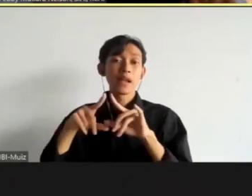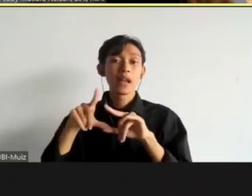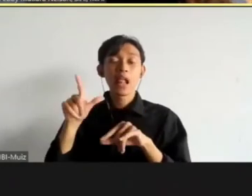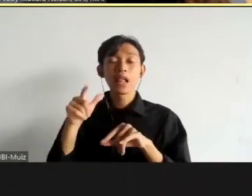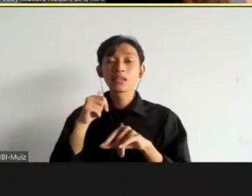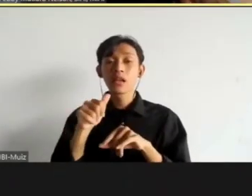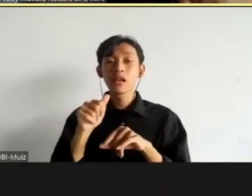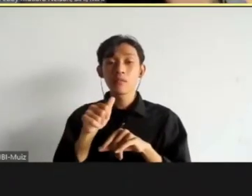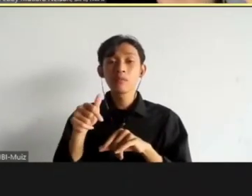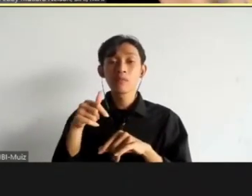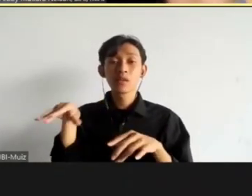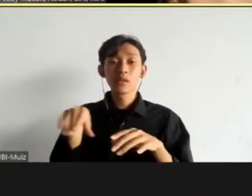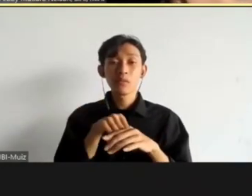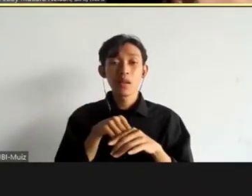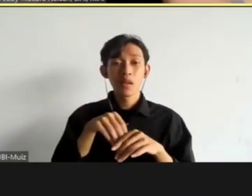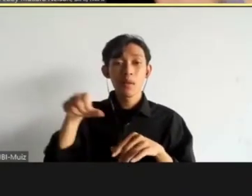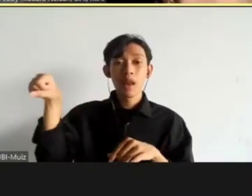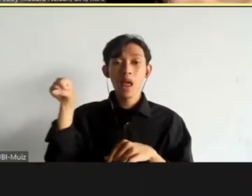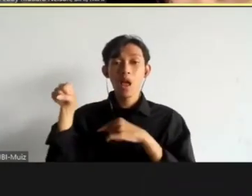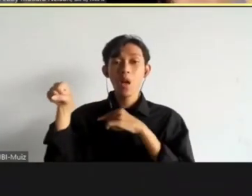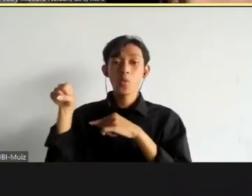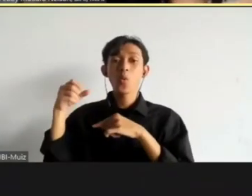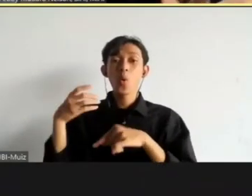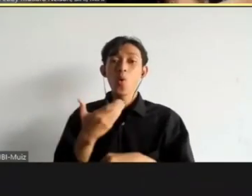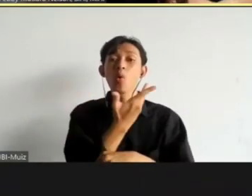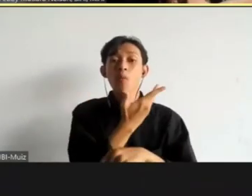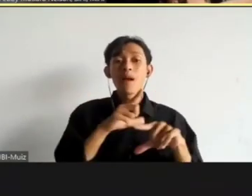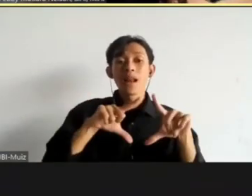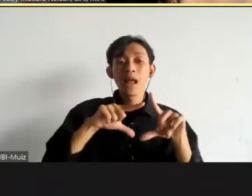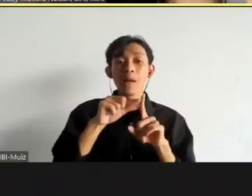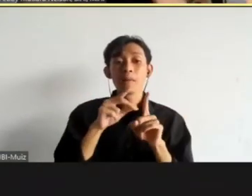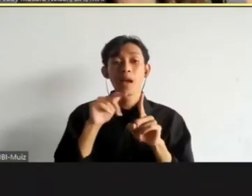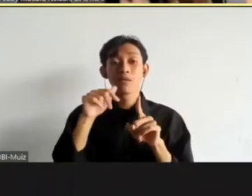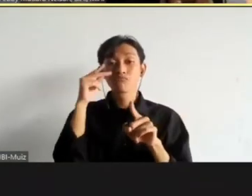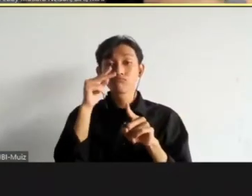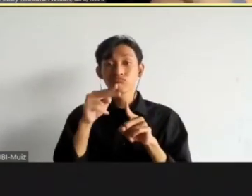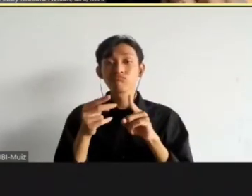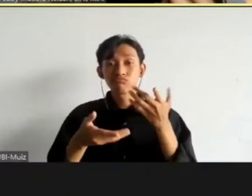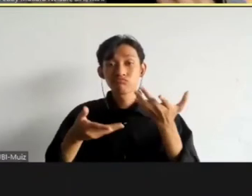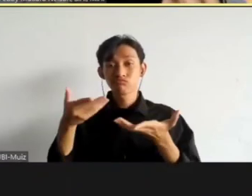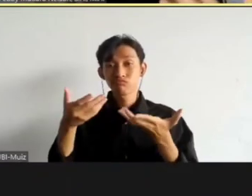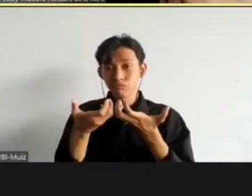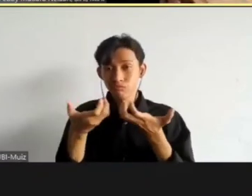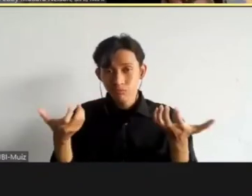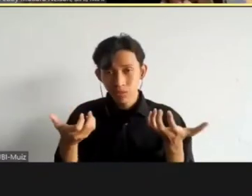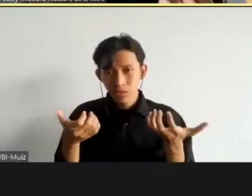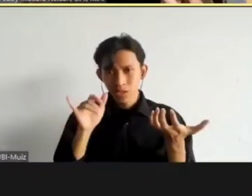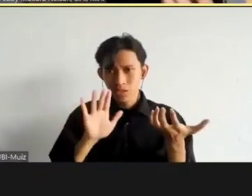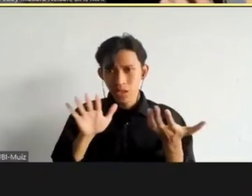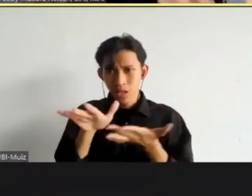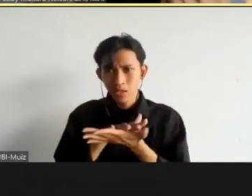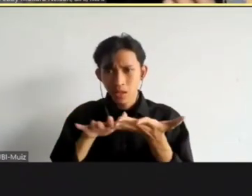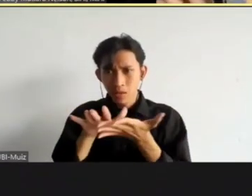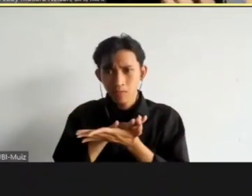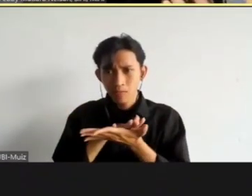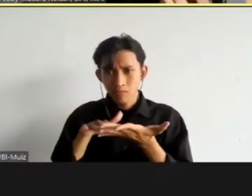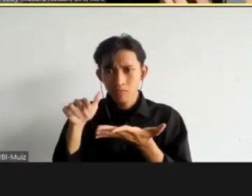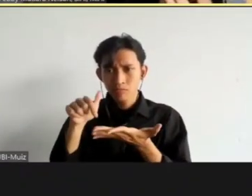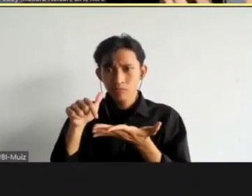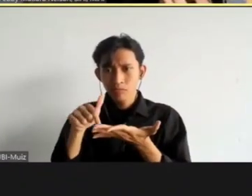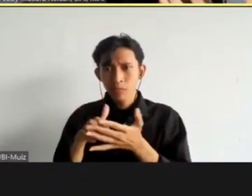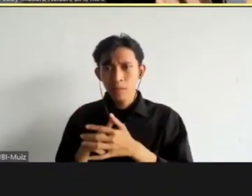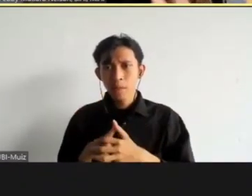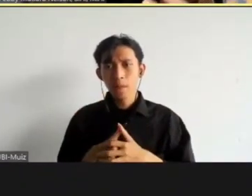dan APH. Nah ini bisa kita lihat perbedaan antara plea bargain dan restoratif justice agar kita tidak tercampur selalu bicara plea bargain, bicara tentang